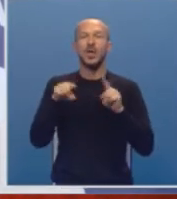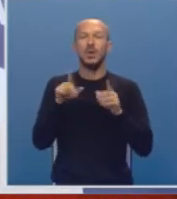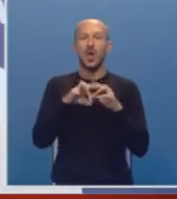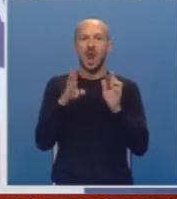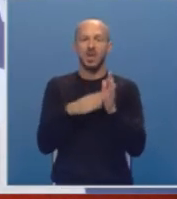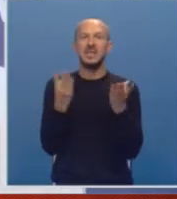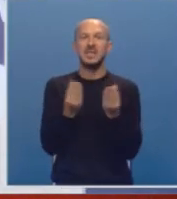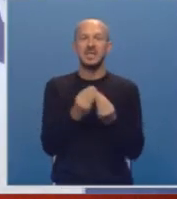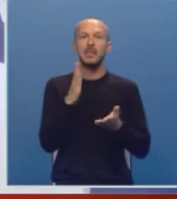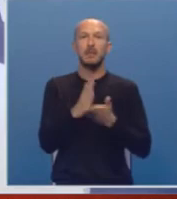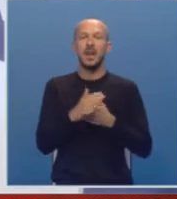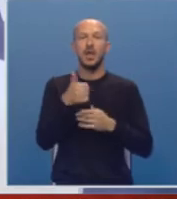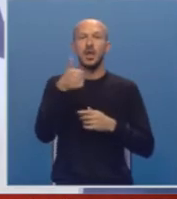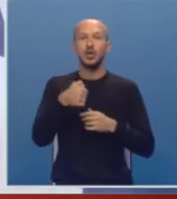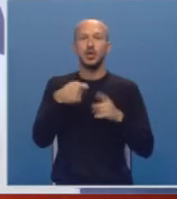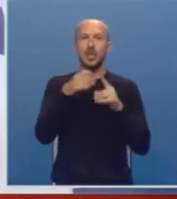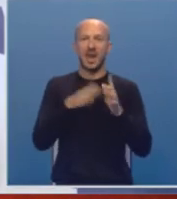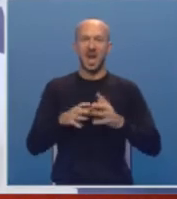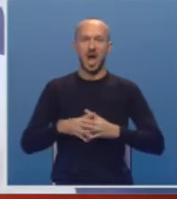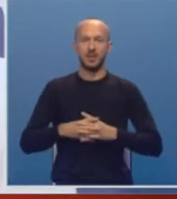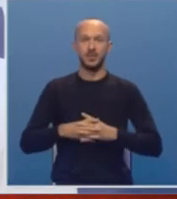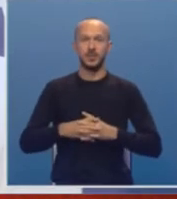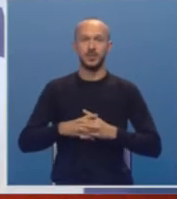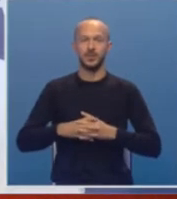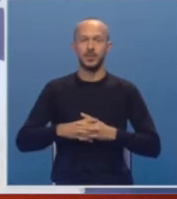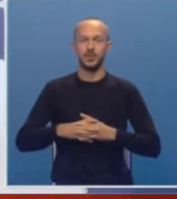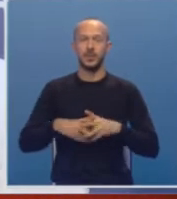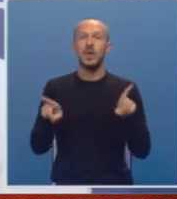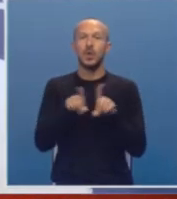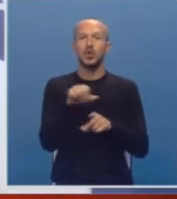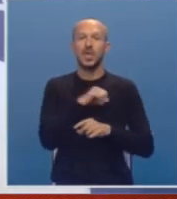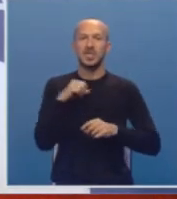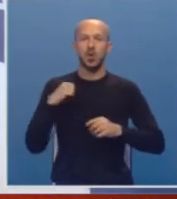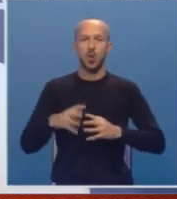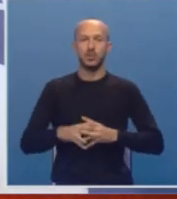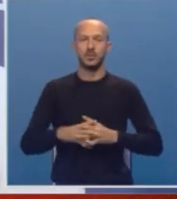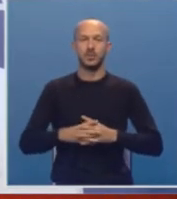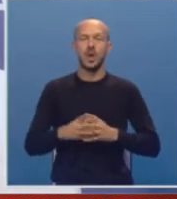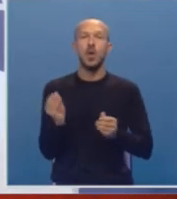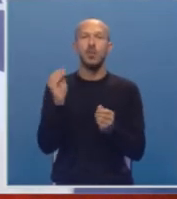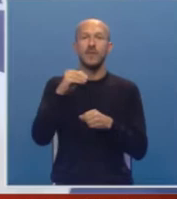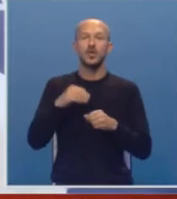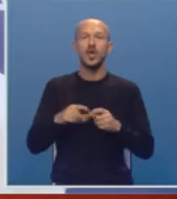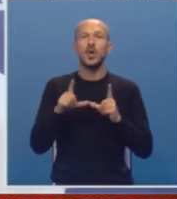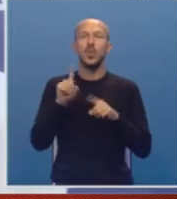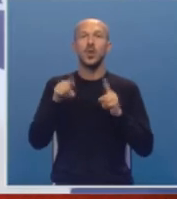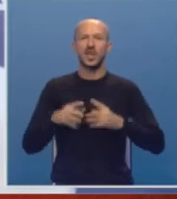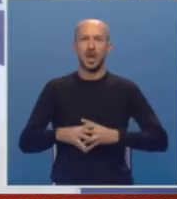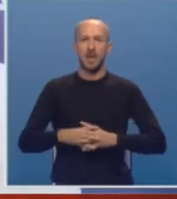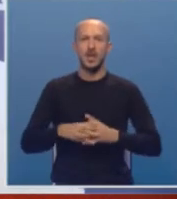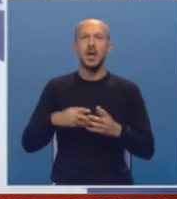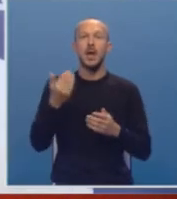lokalnim zajednicama je bila 100 konvertibilnih maraka. Također smo povećali u određenim